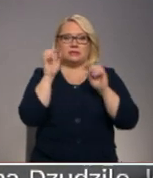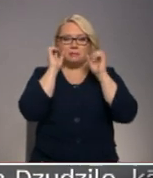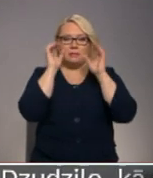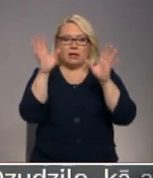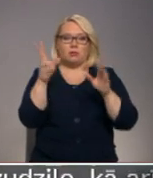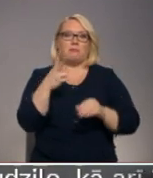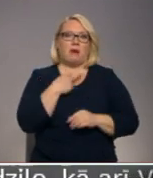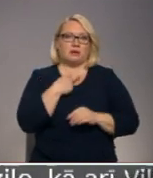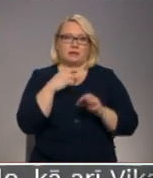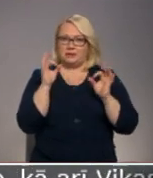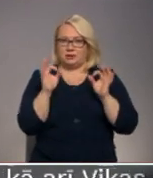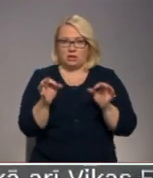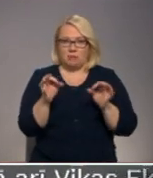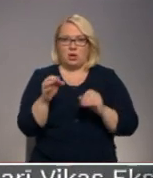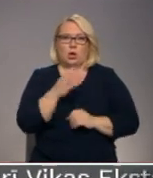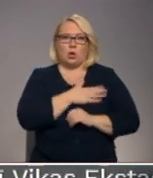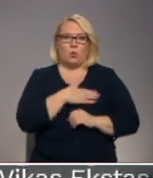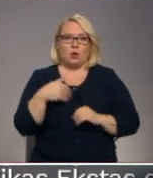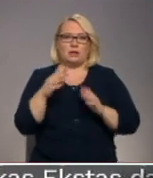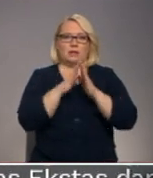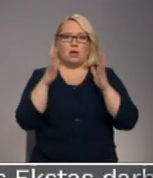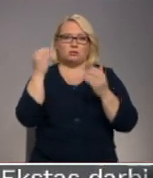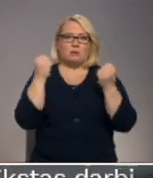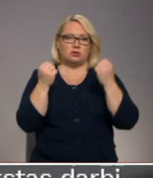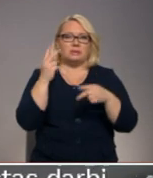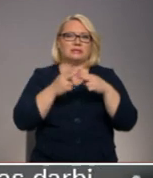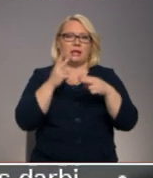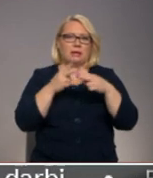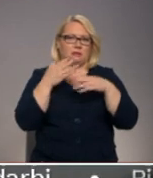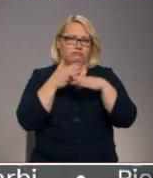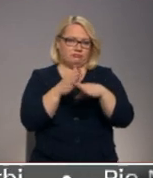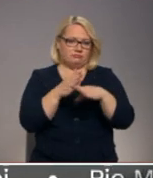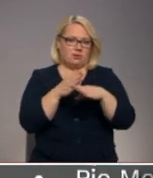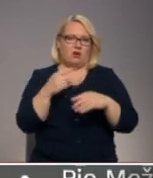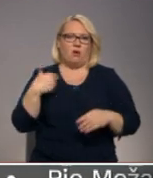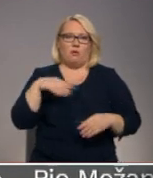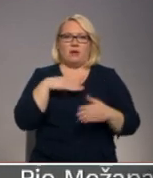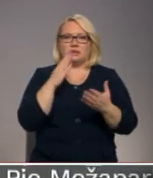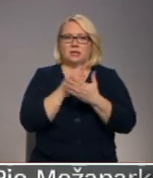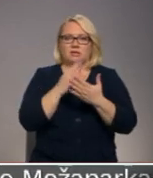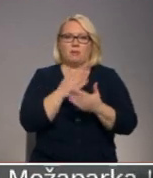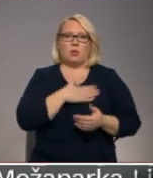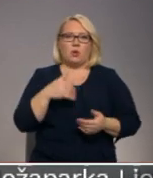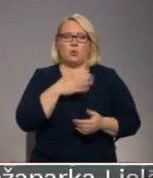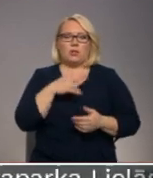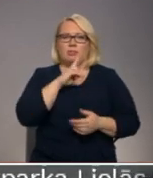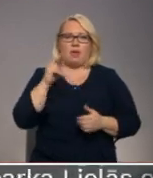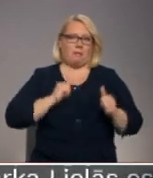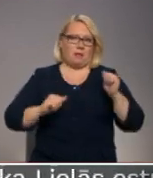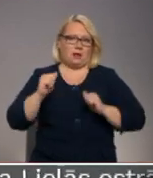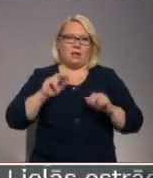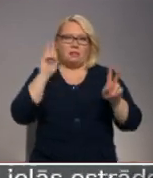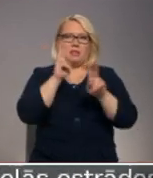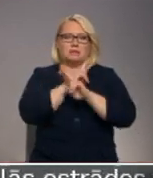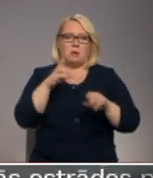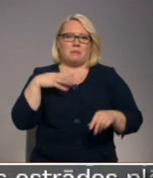stipri pārsteidzis, jo ir ļoti daudzā mašīnām izsista stikli. Un mēs esam praktiski ļoti, ļoti neapviedināti. Nesaproti,